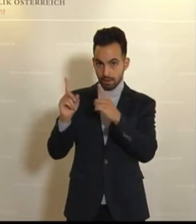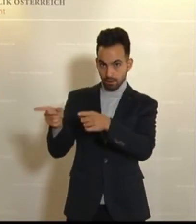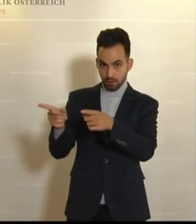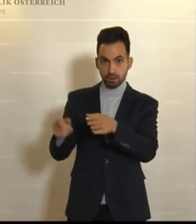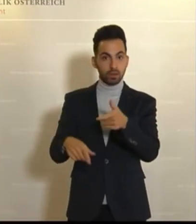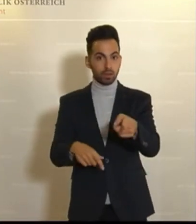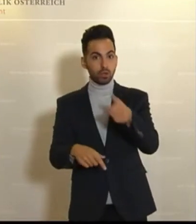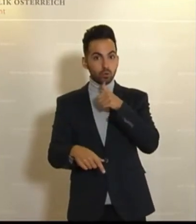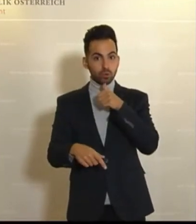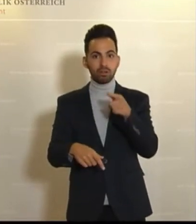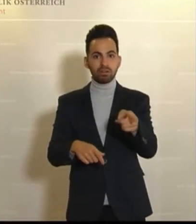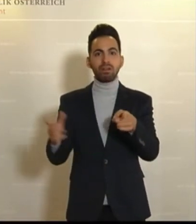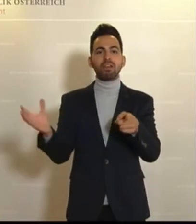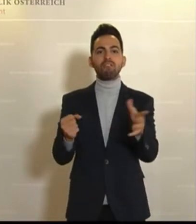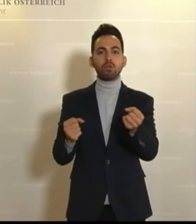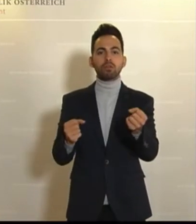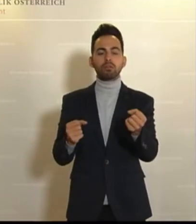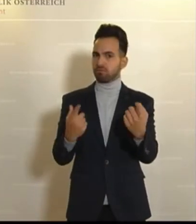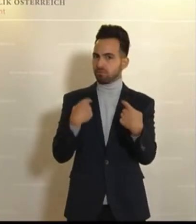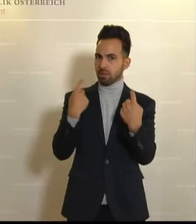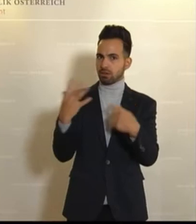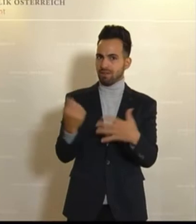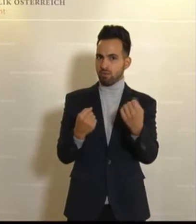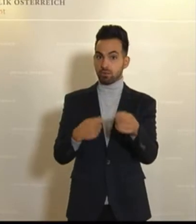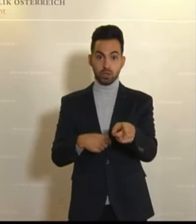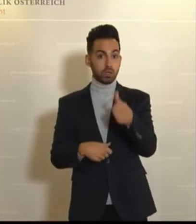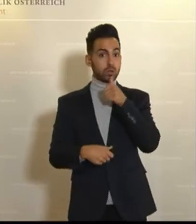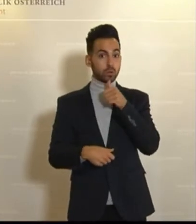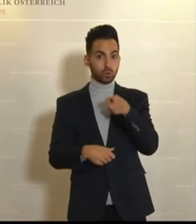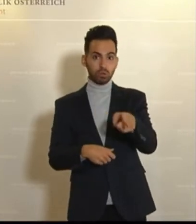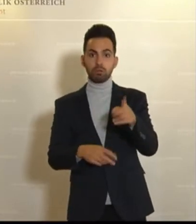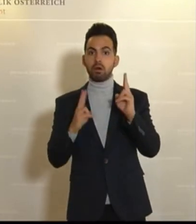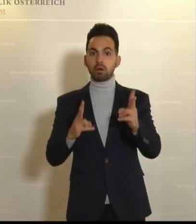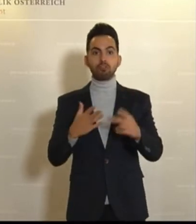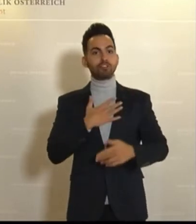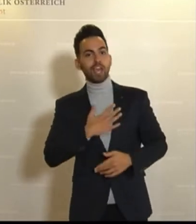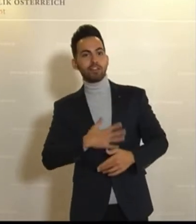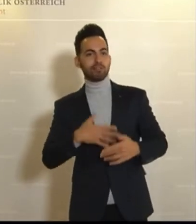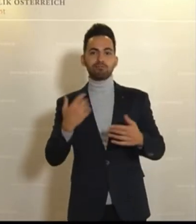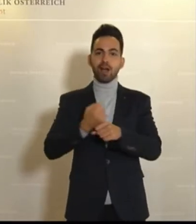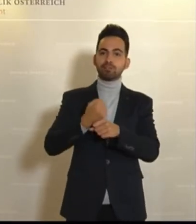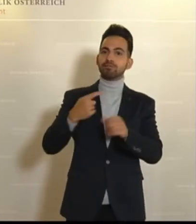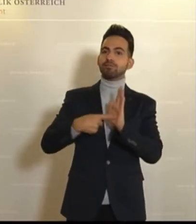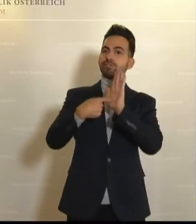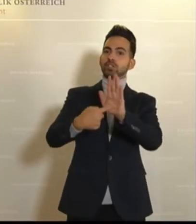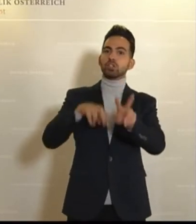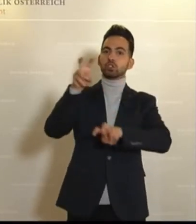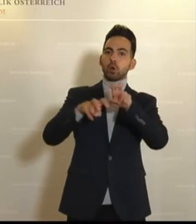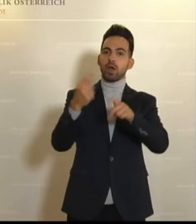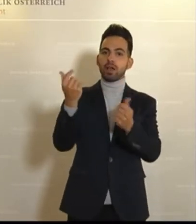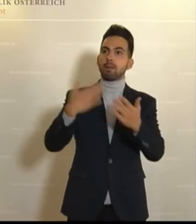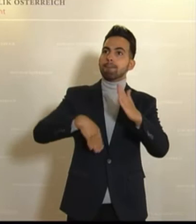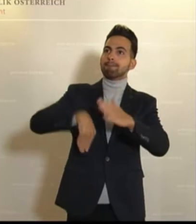gewonnen. Und wie meine ich das? Auf Seiten der Grünen können sie das tun, was sie sehr gerne tun. Sie geben mehr Steuergeld aus.